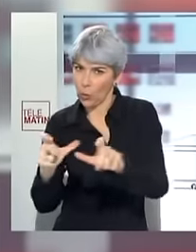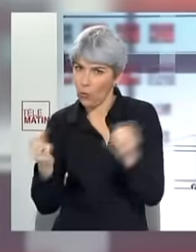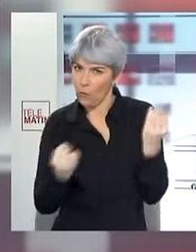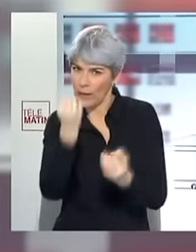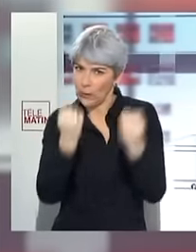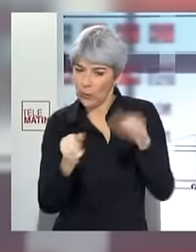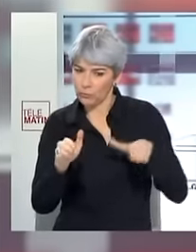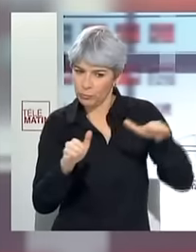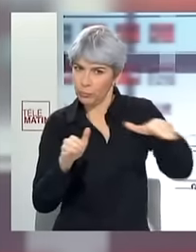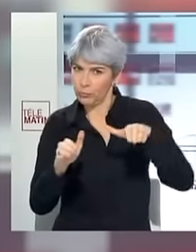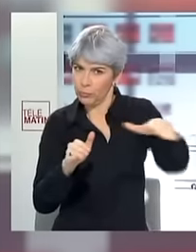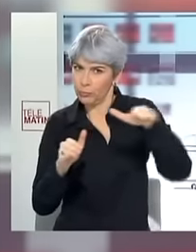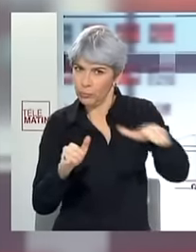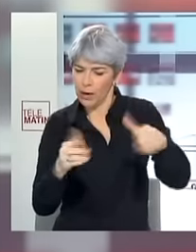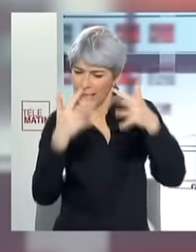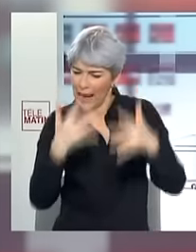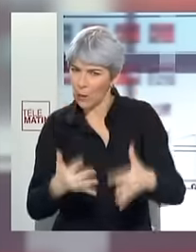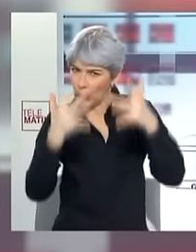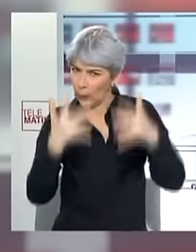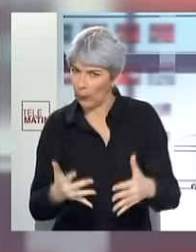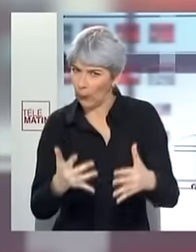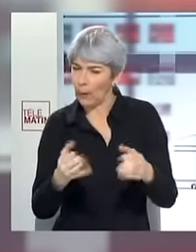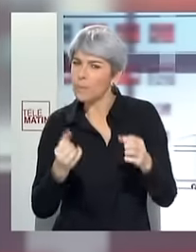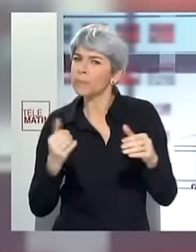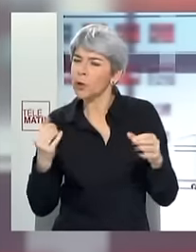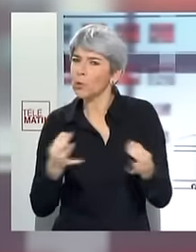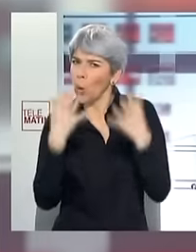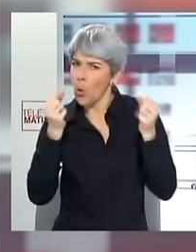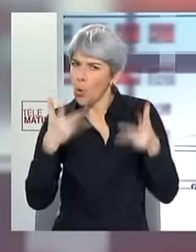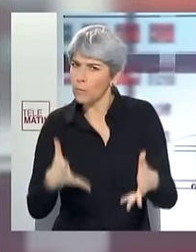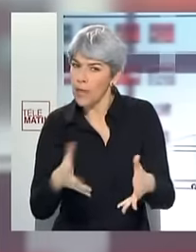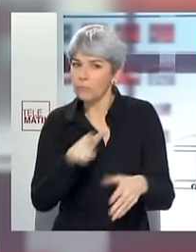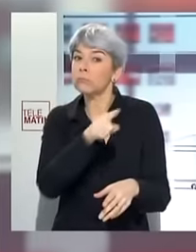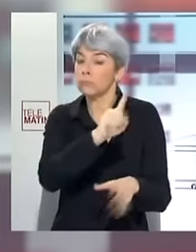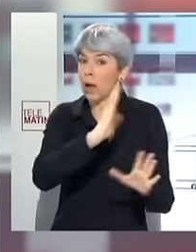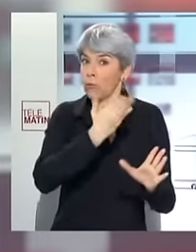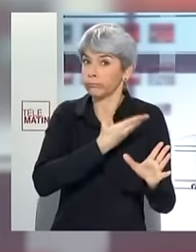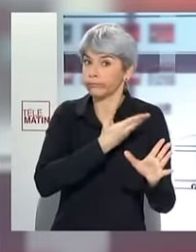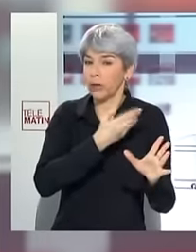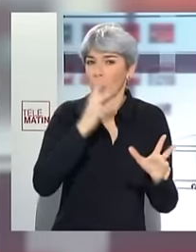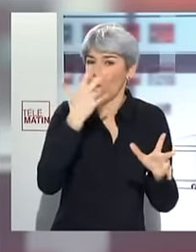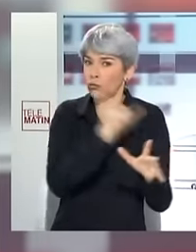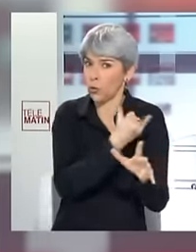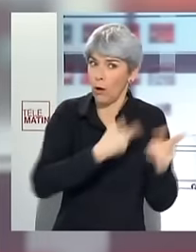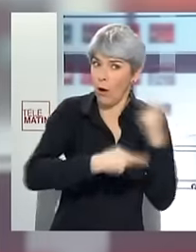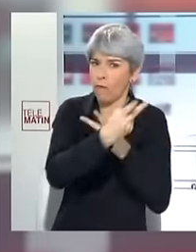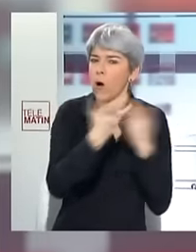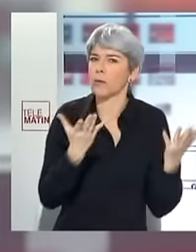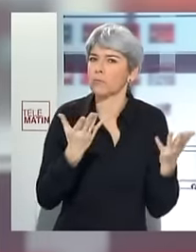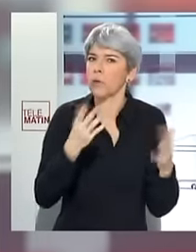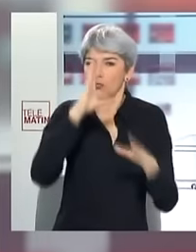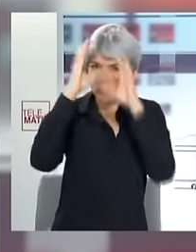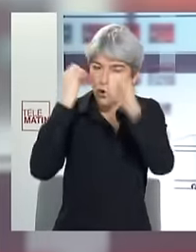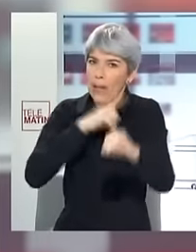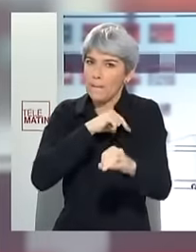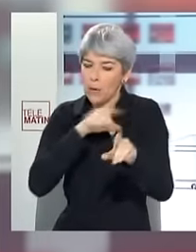dépassent le véhicule. La tablette calcule ensuite l'excès de vitesse commis. Le contrevenant reçoit son procès verbal dans les trois jours. Les gendarmes et